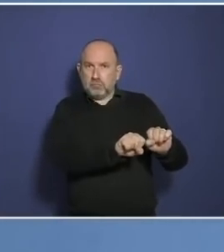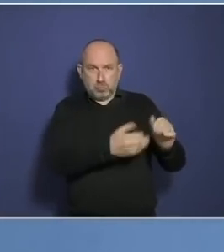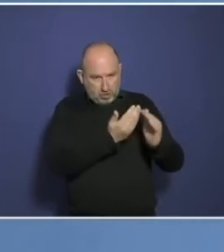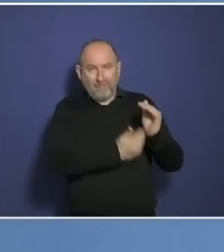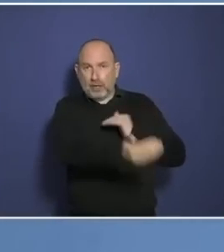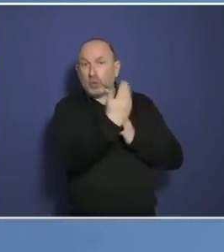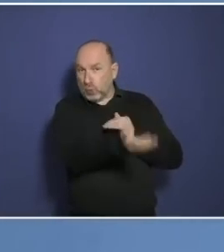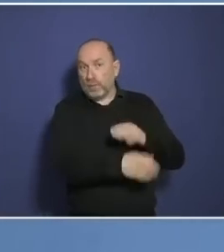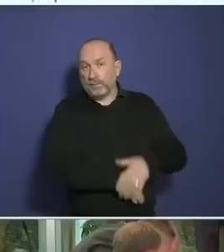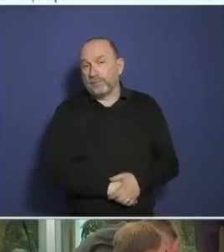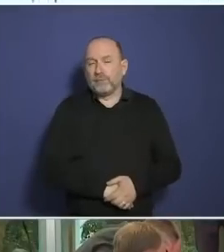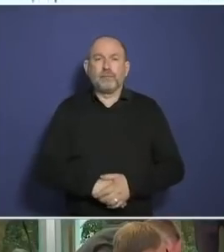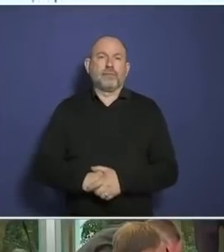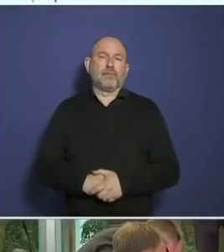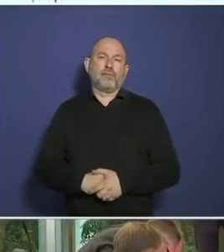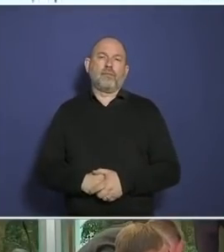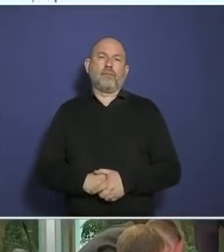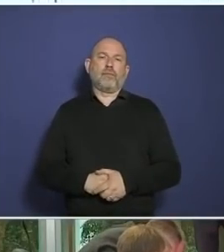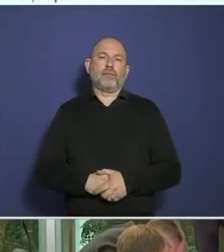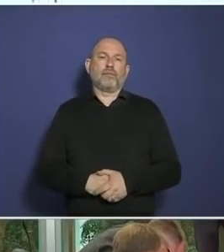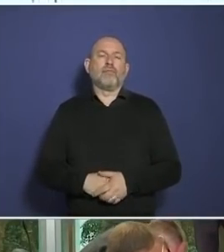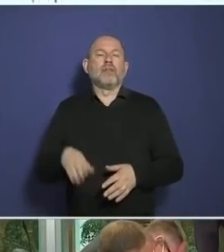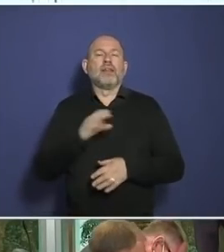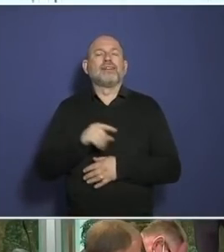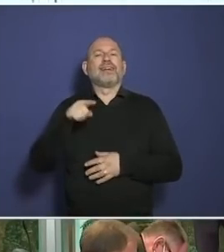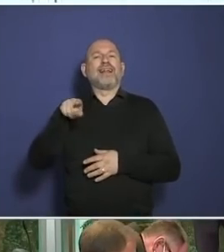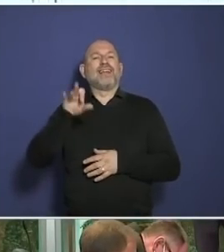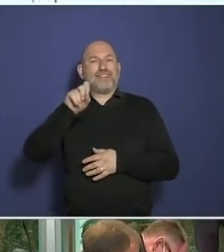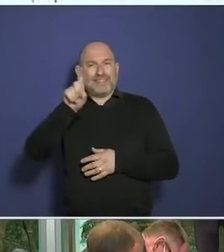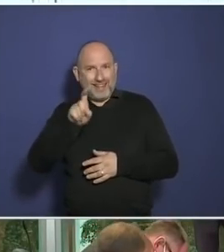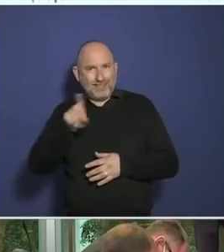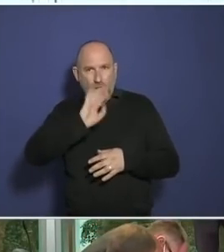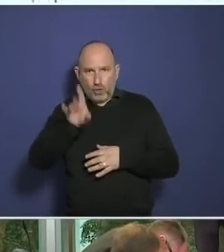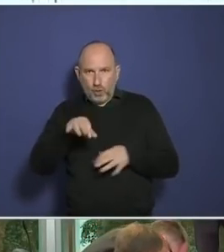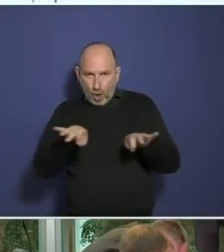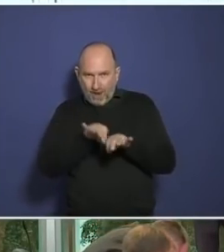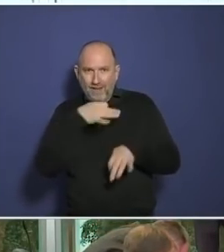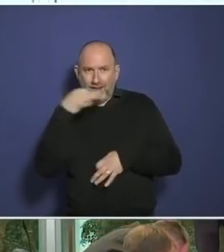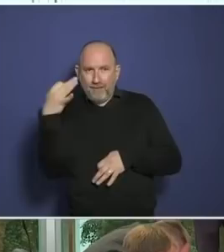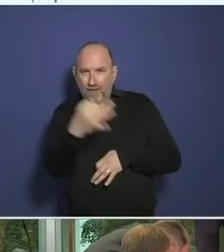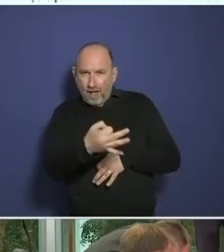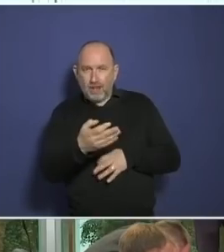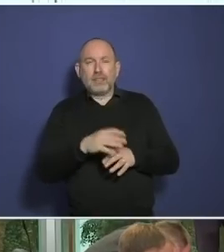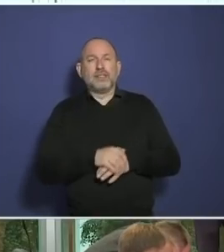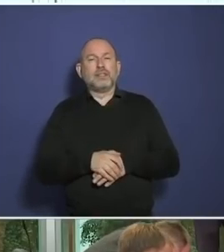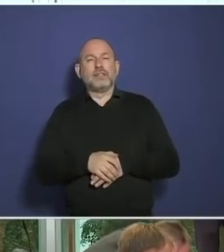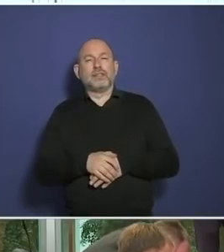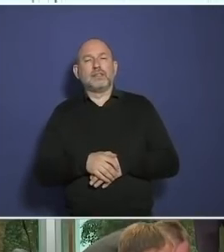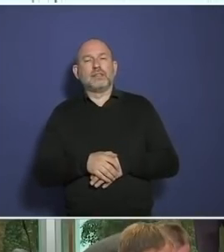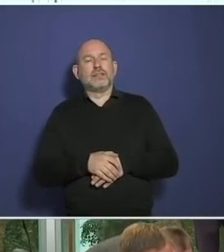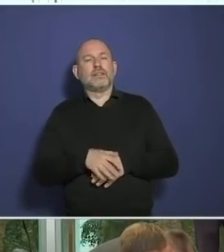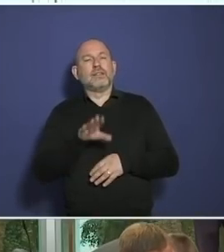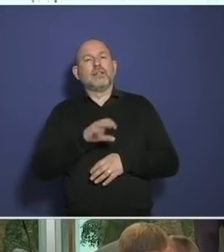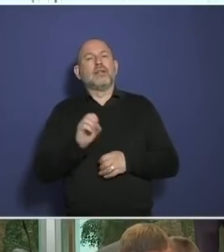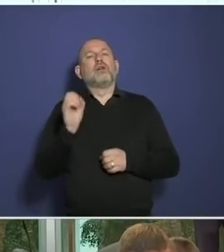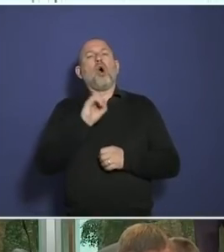menschlich, weil das ist wirklich schwer. Das ist nichts Angenehmes. Journalistisch halte ich es für einen Skandal, dass eben die Corona-Jünger